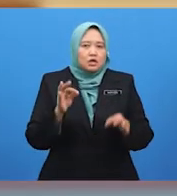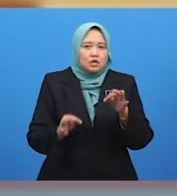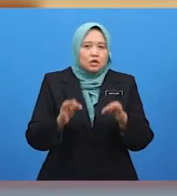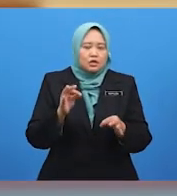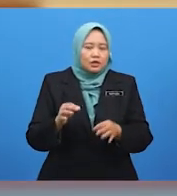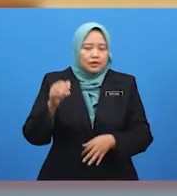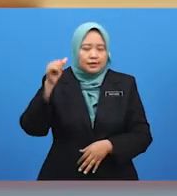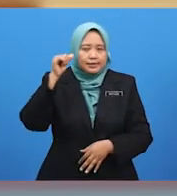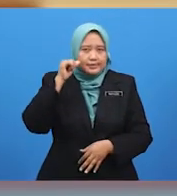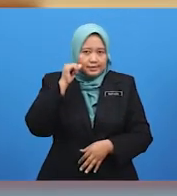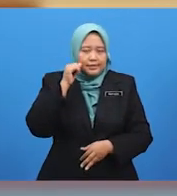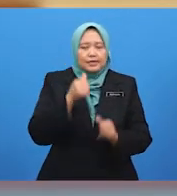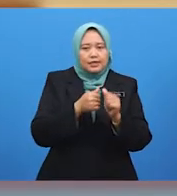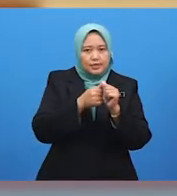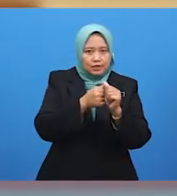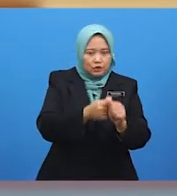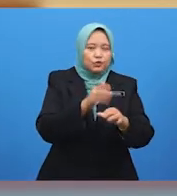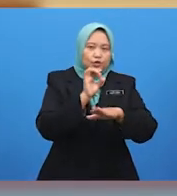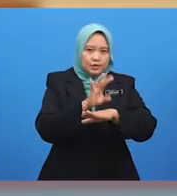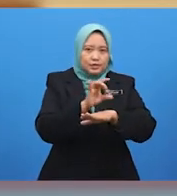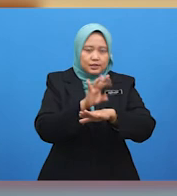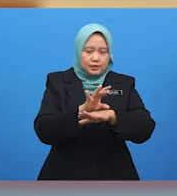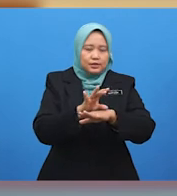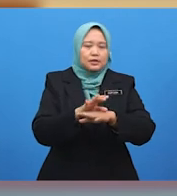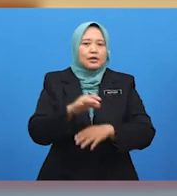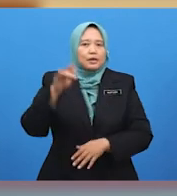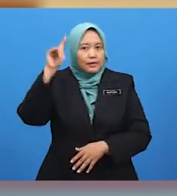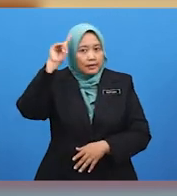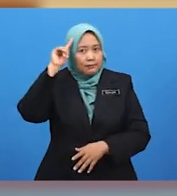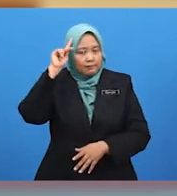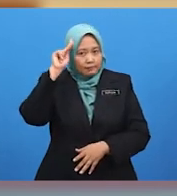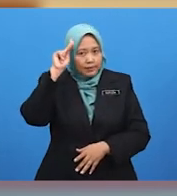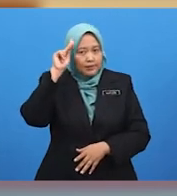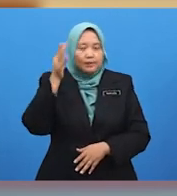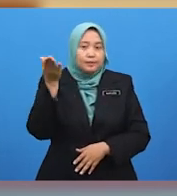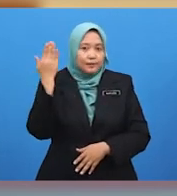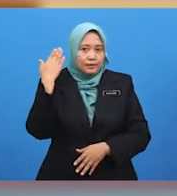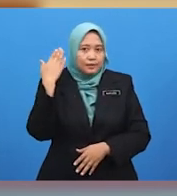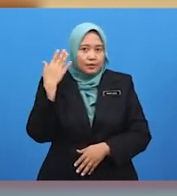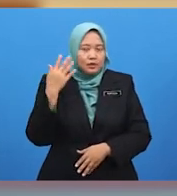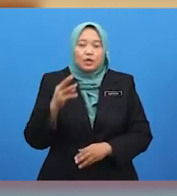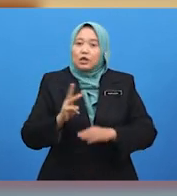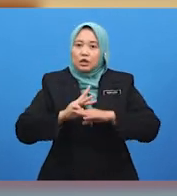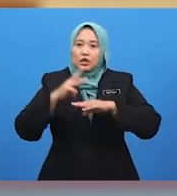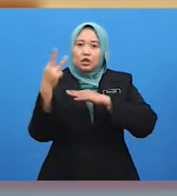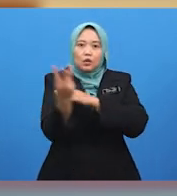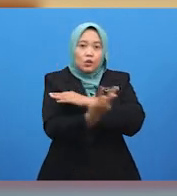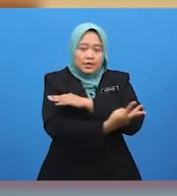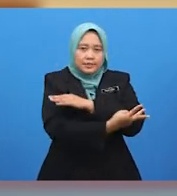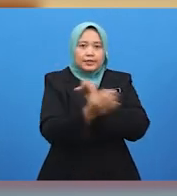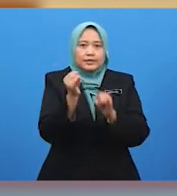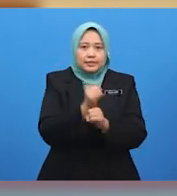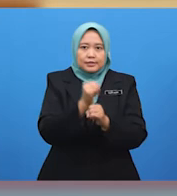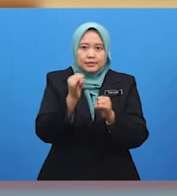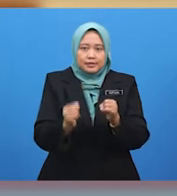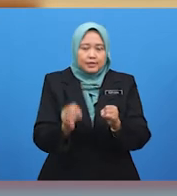mengikut teguran Kamal tadi, maka kawasan kejiranan mereka akan menjadi lebih bersih. Tiada